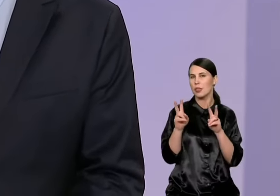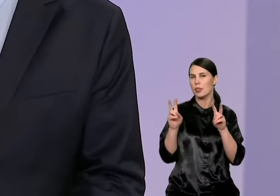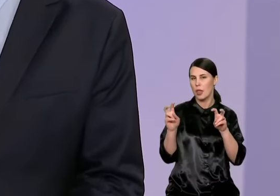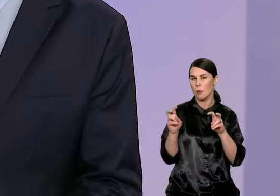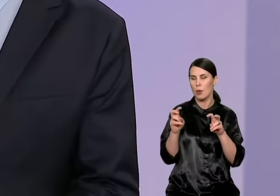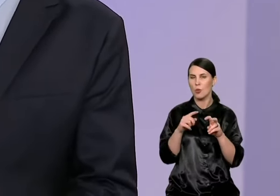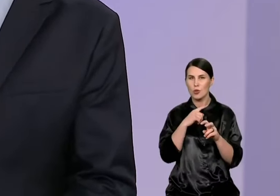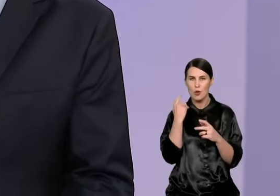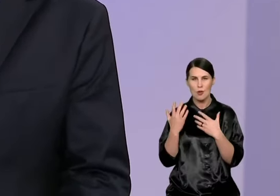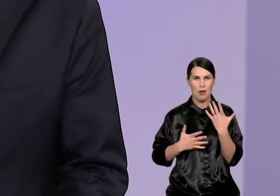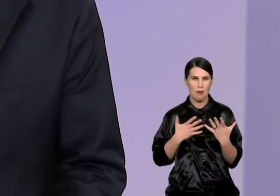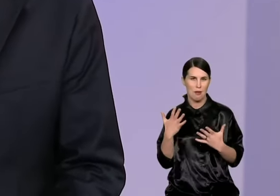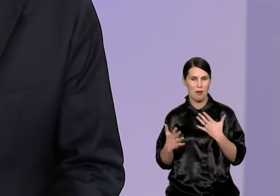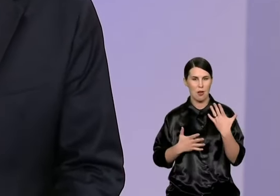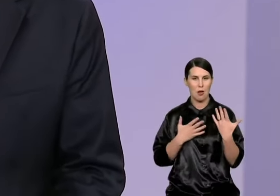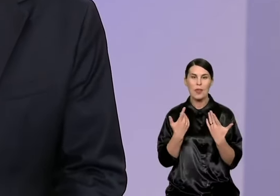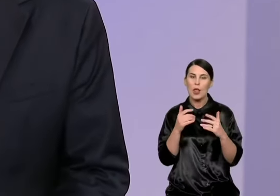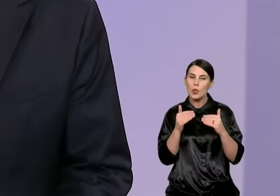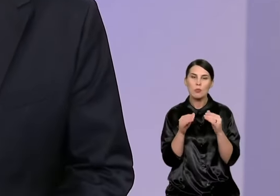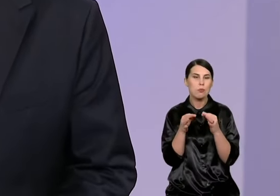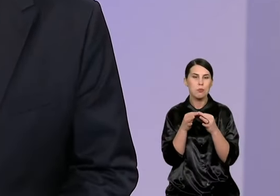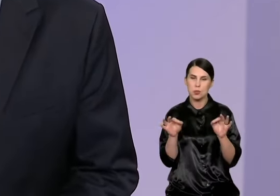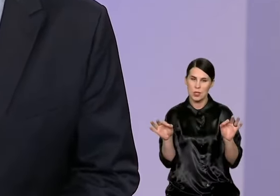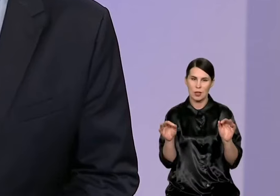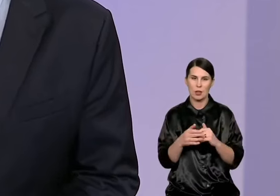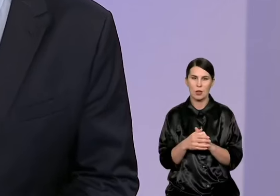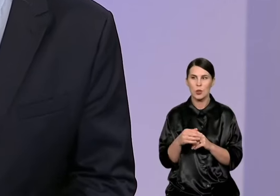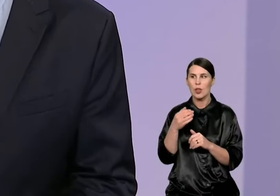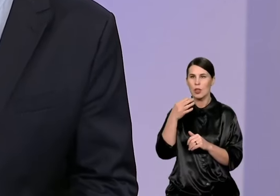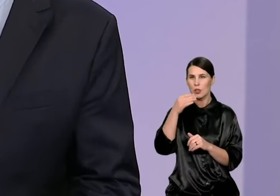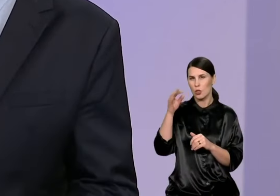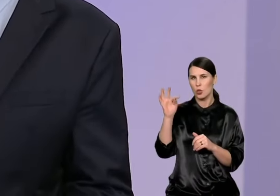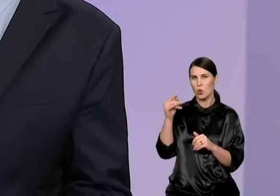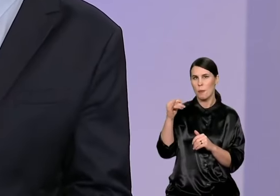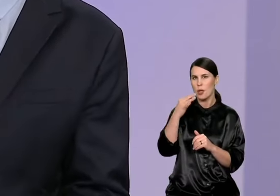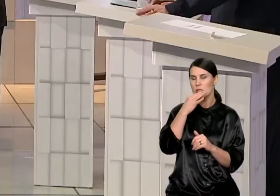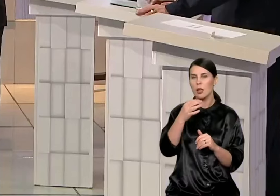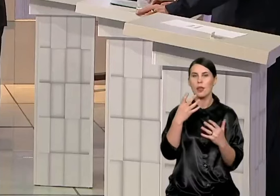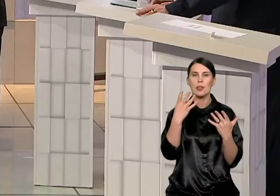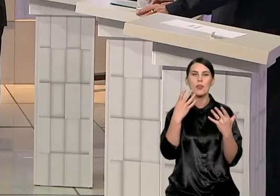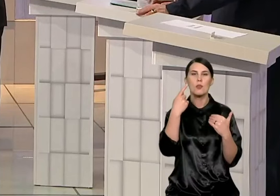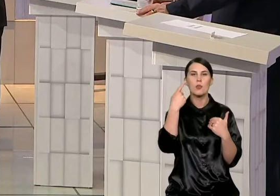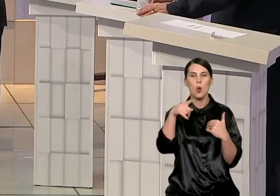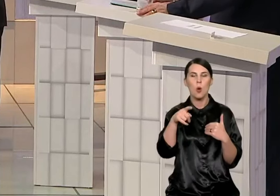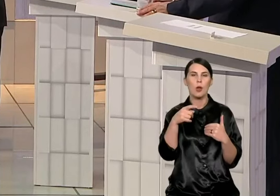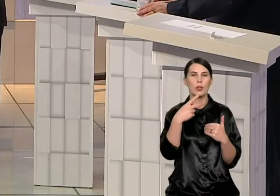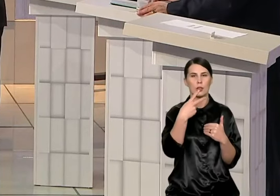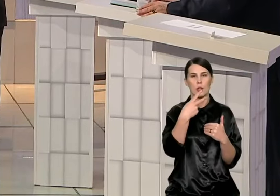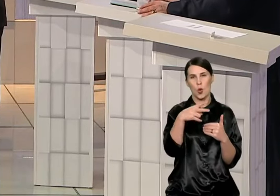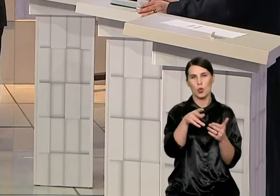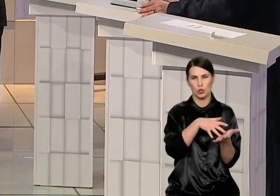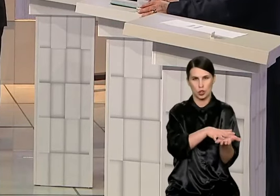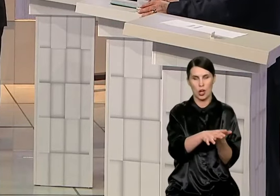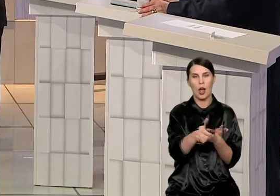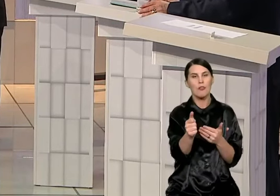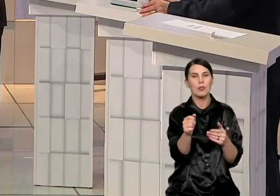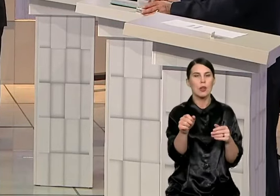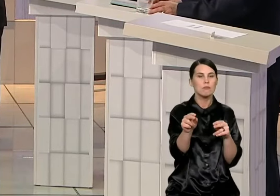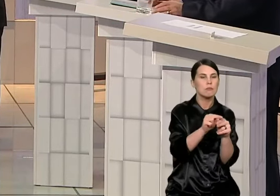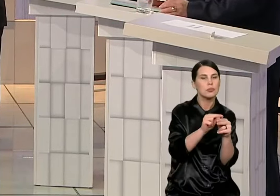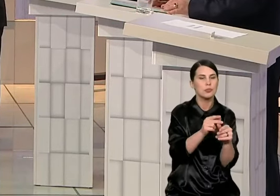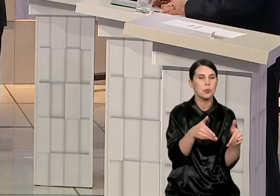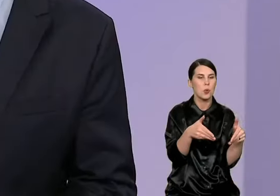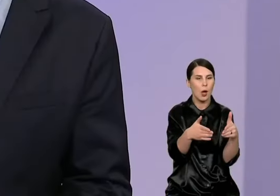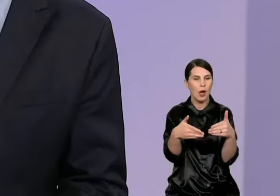šiandien labai trumpai vienas atinys. Jeigu jūs tomai sakėt, kad 9 milijonus Vilnius išleido gatvų humanizavimui, tai už tą pačią sumą būtų galima